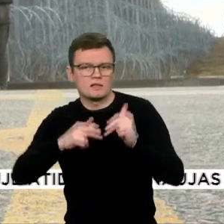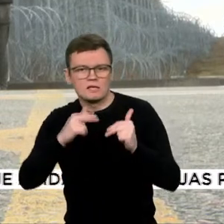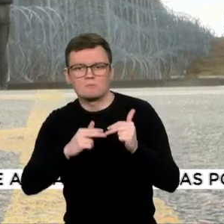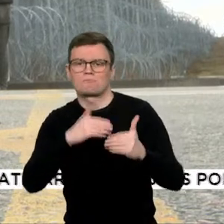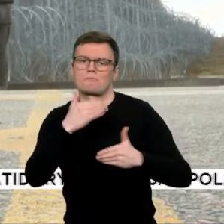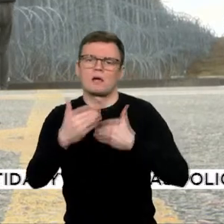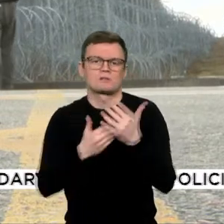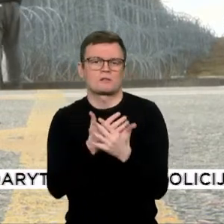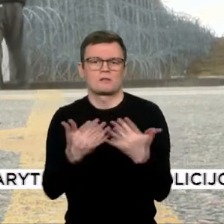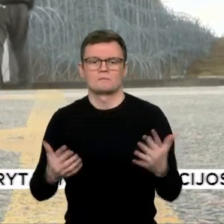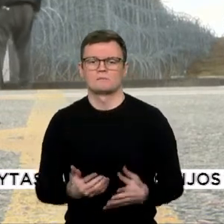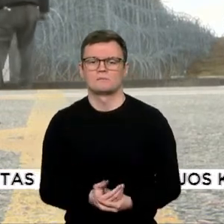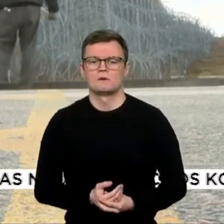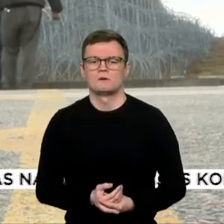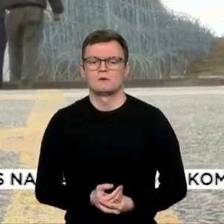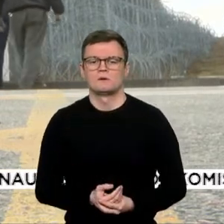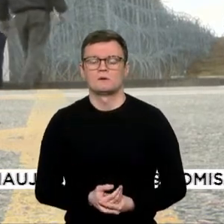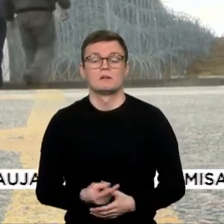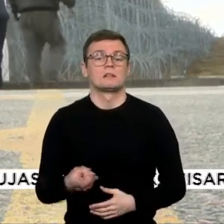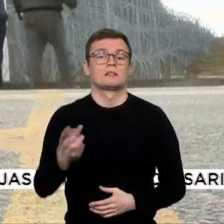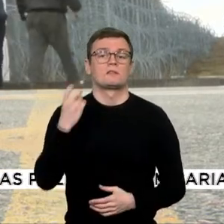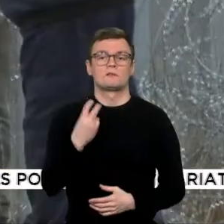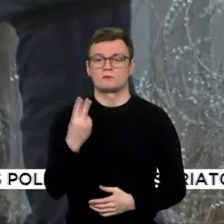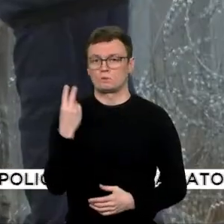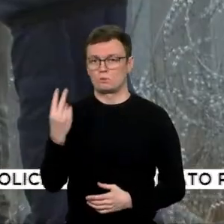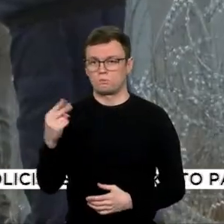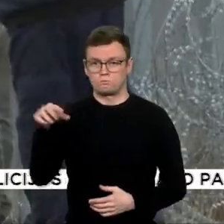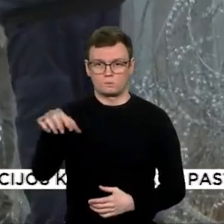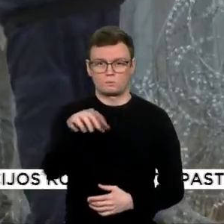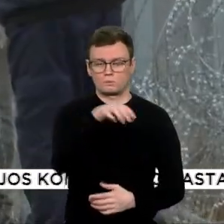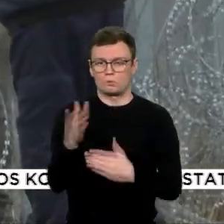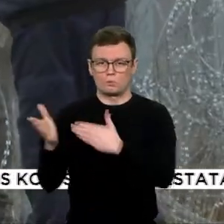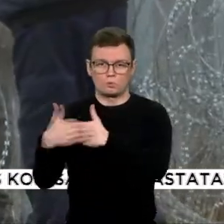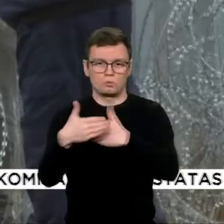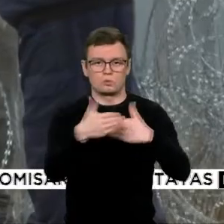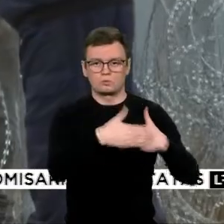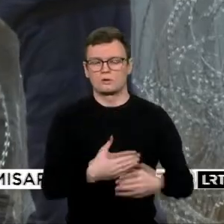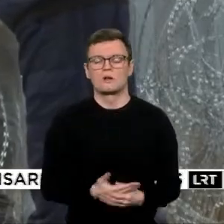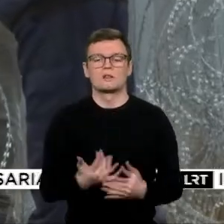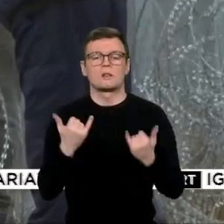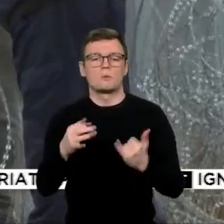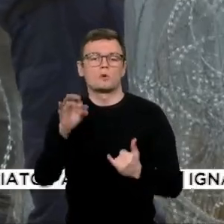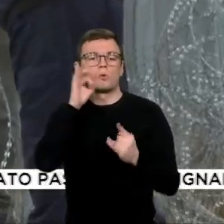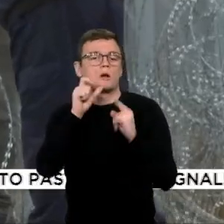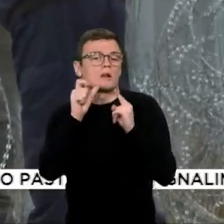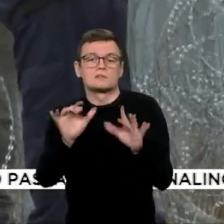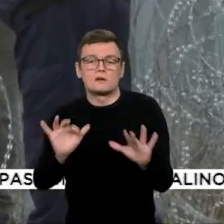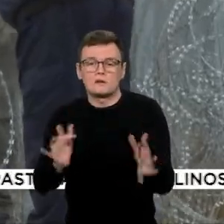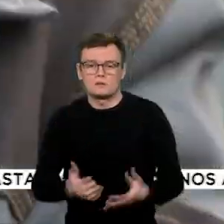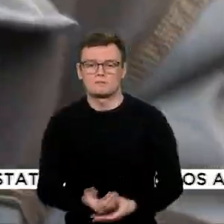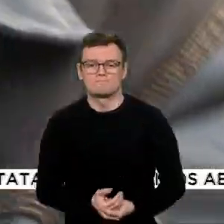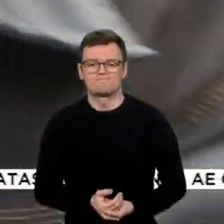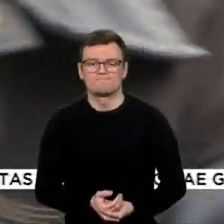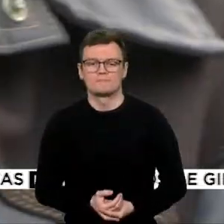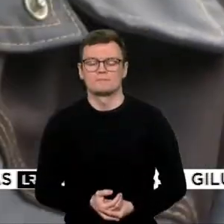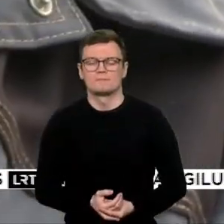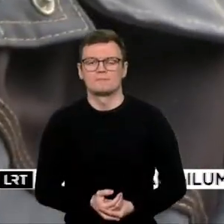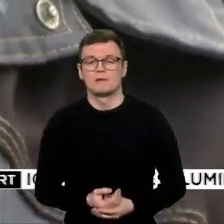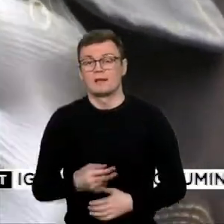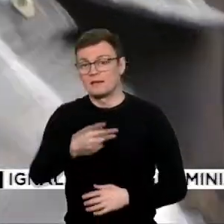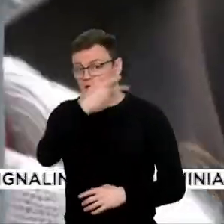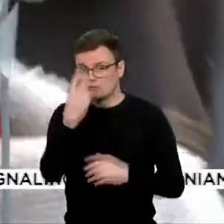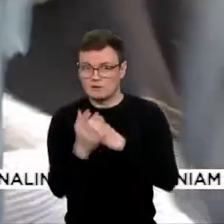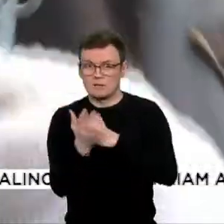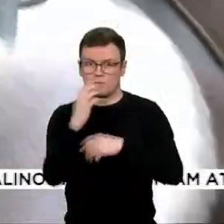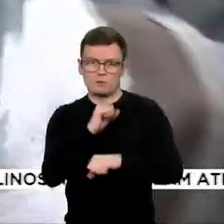savaitės Lietuva uždarė dar du pasienio punktus su baltarusija. Dabar Lukašenkos atsakas – stabdomas importas iš Lietuvos. Nebeleidžiama